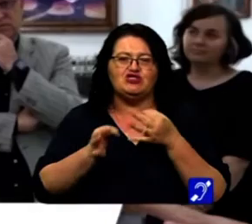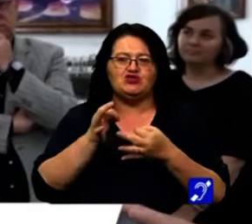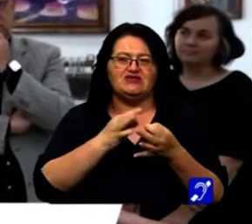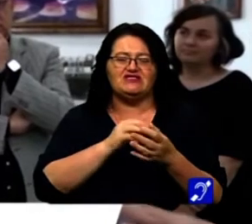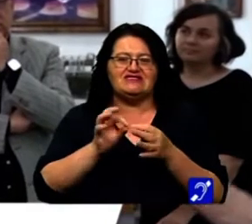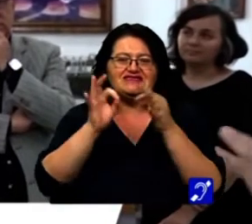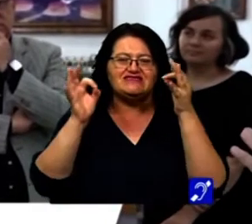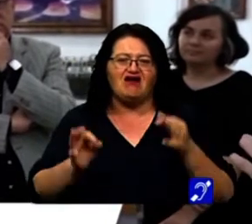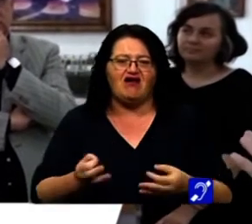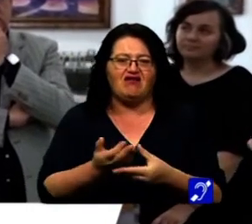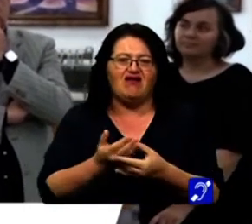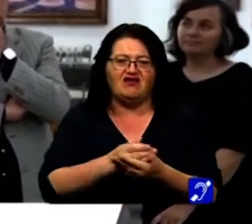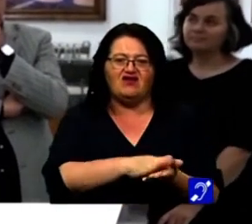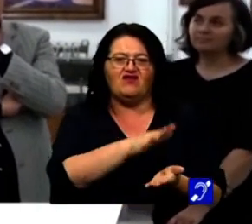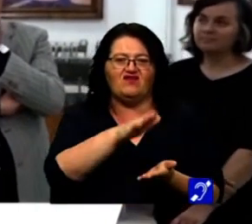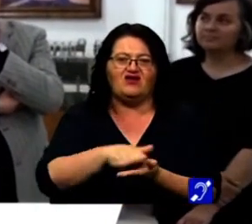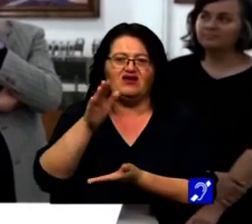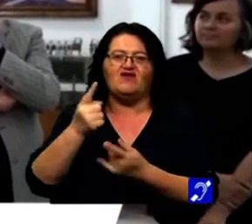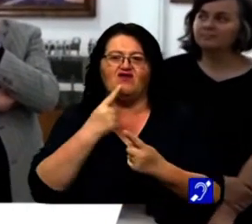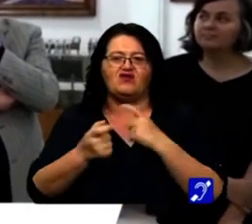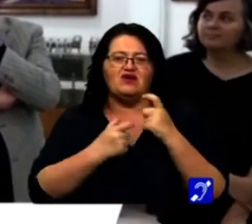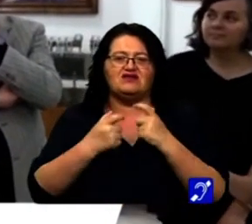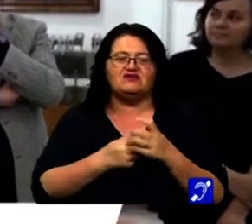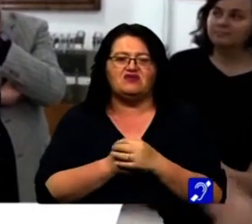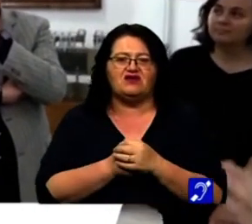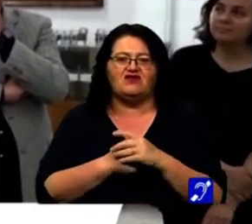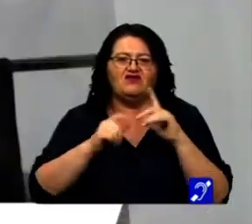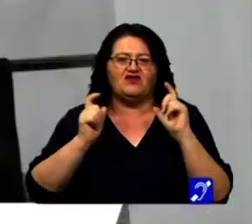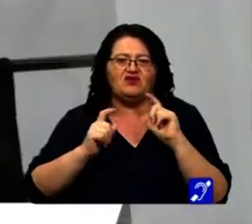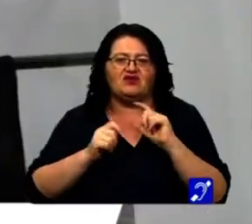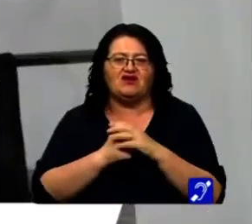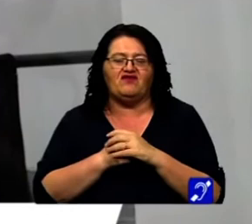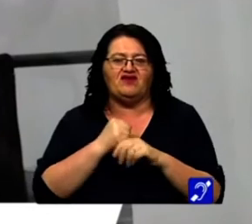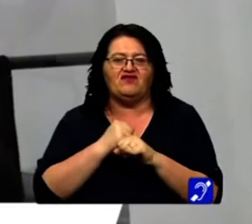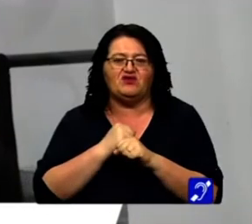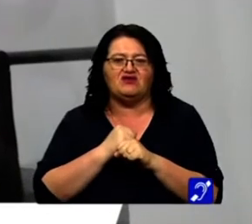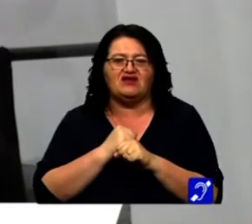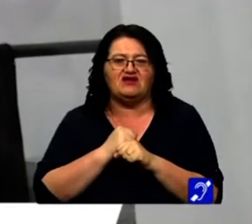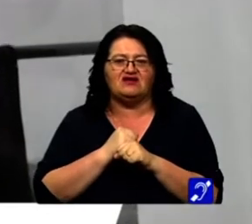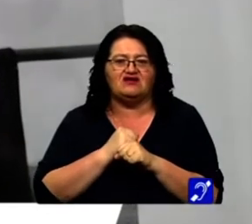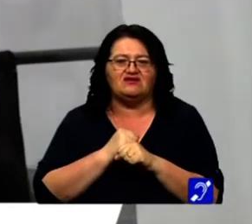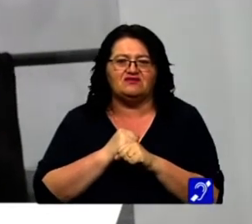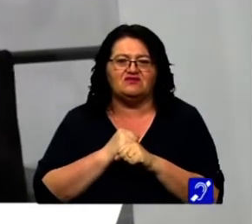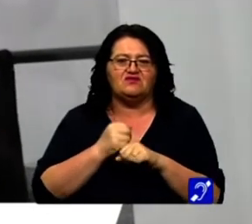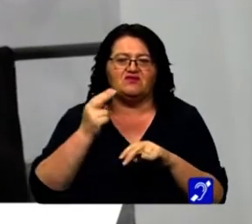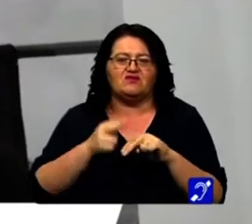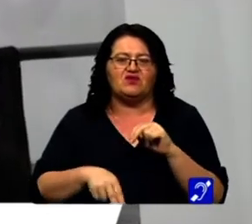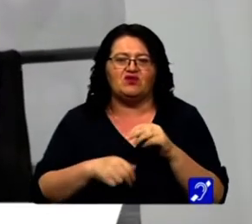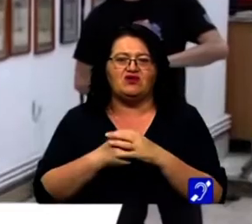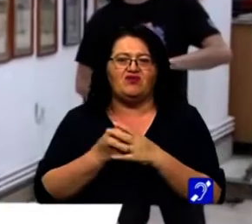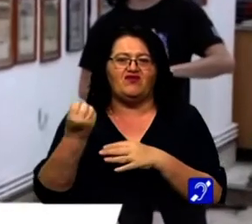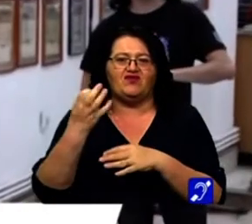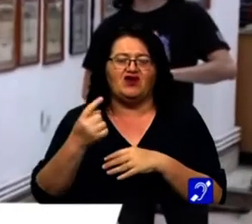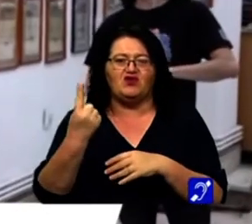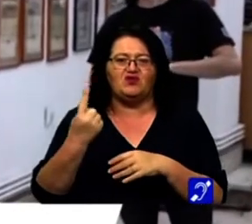arhivă, că este vorba despre fotografirii realizate la ultima șarjă la Furnal